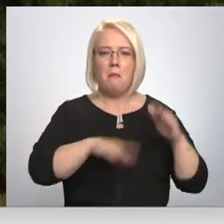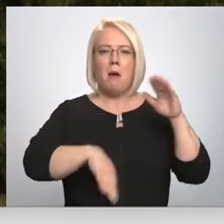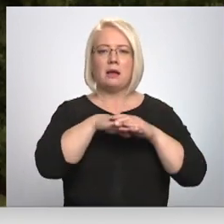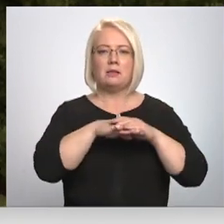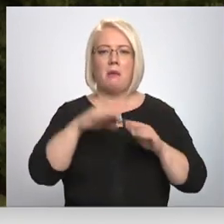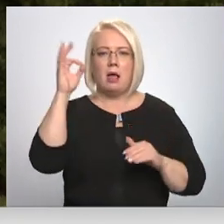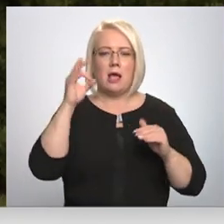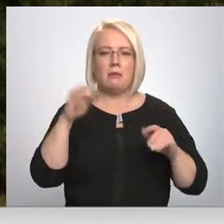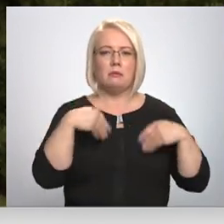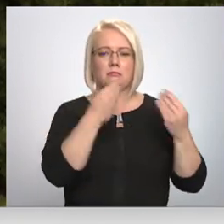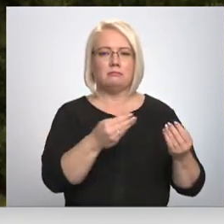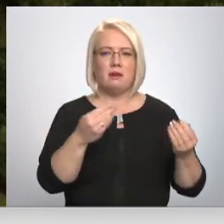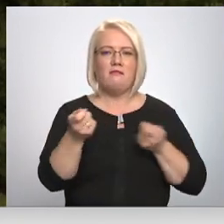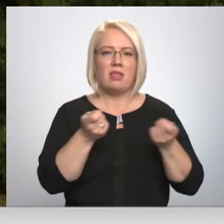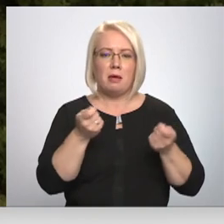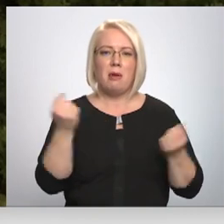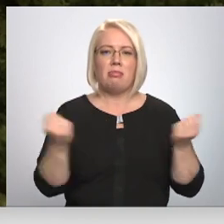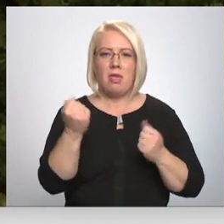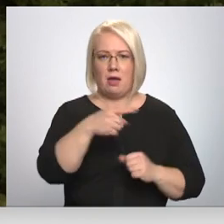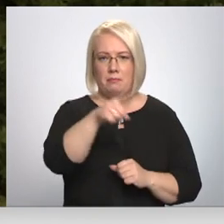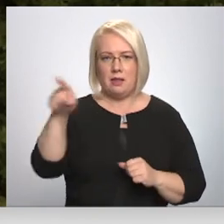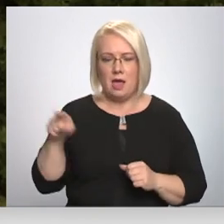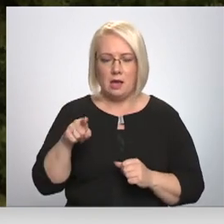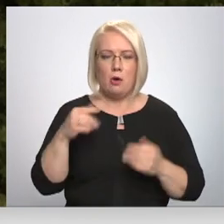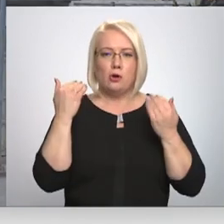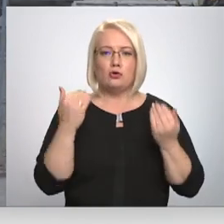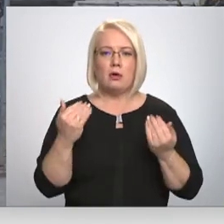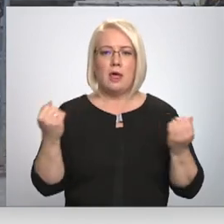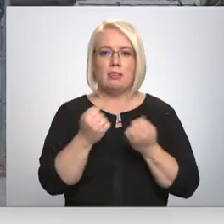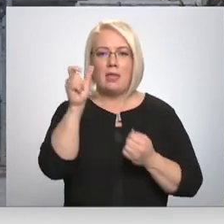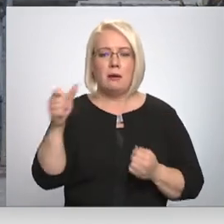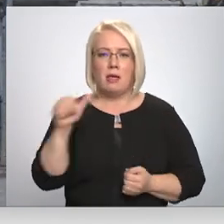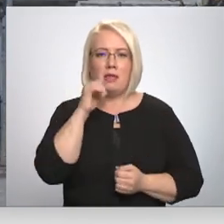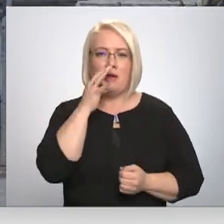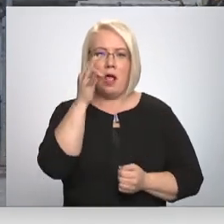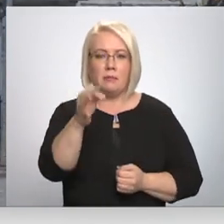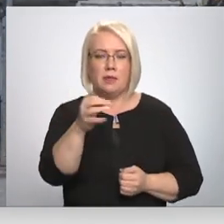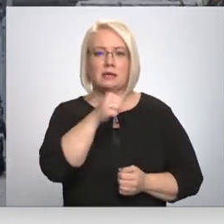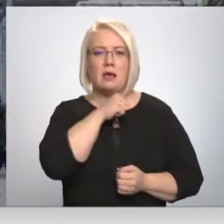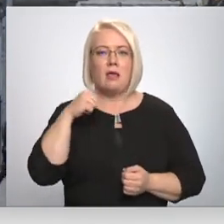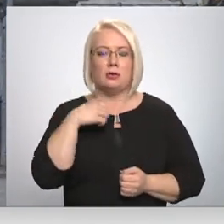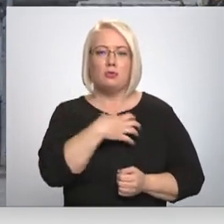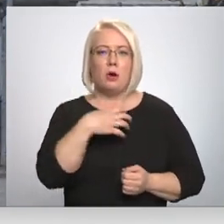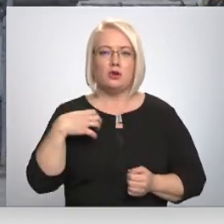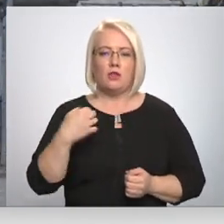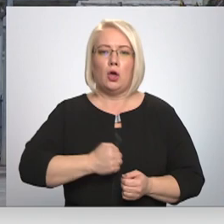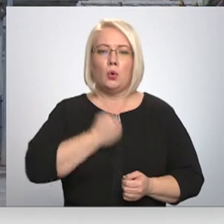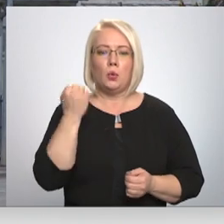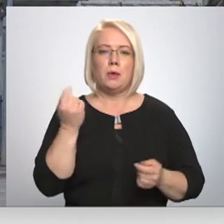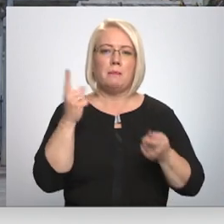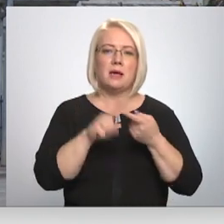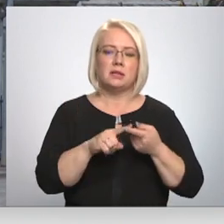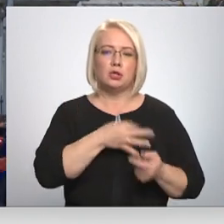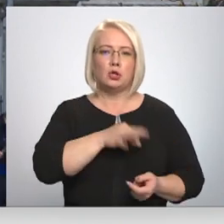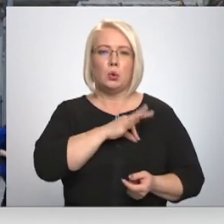ko šobrīd pareiz likumus, bet darbinieku. Par darbiniekiem šobrīd mums neviens nevar atbildēt. Tals pašaldībā šobrīd ir grūtības piesaistīt juristus un